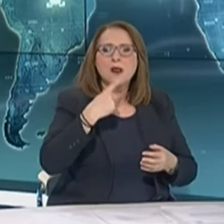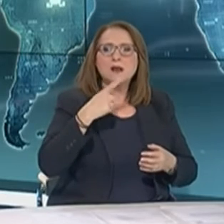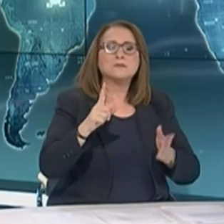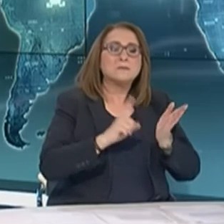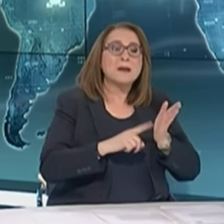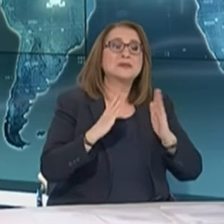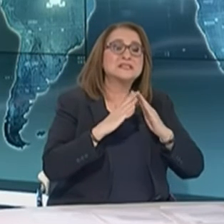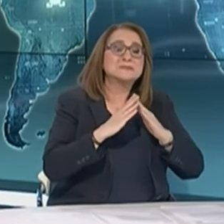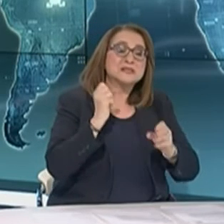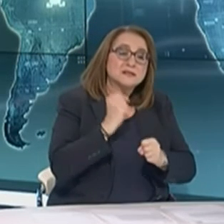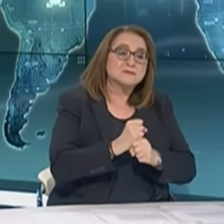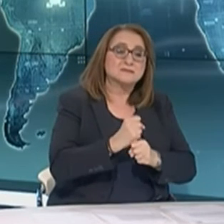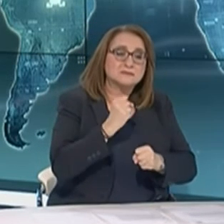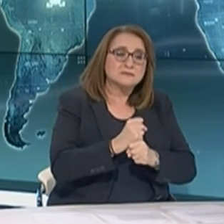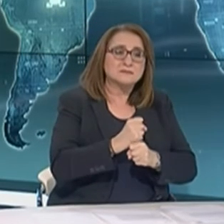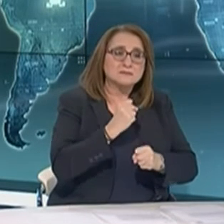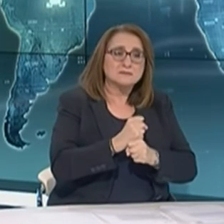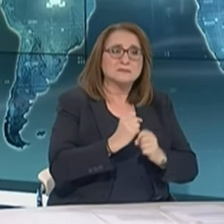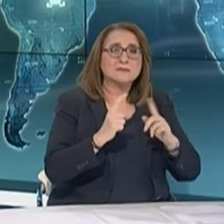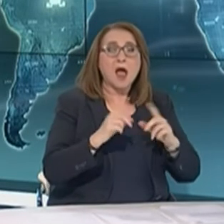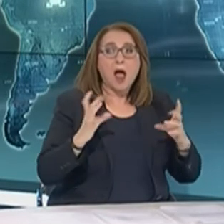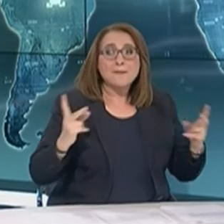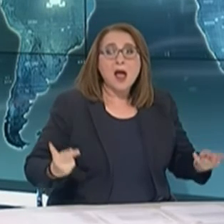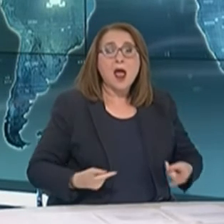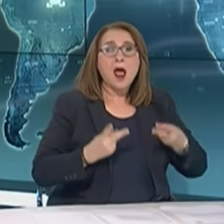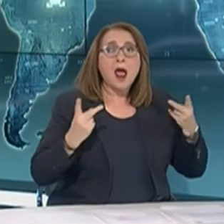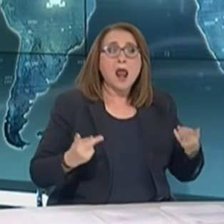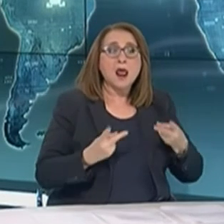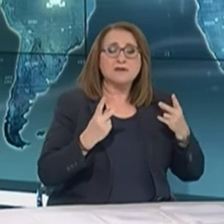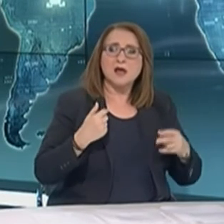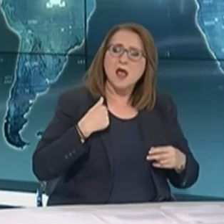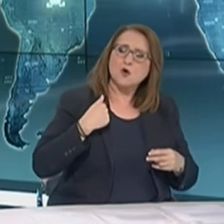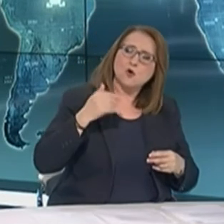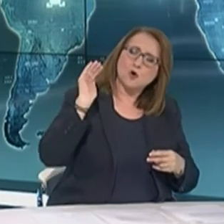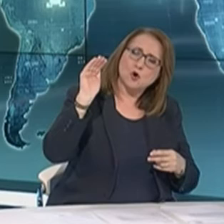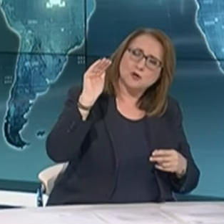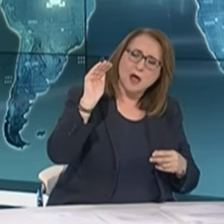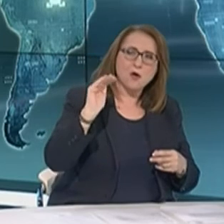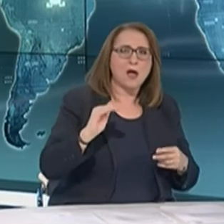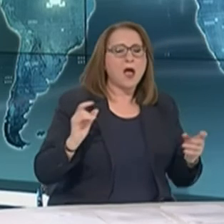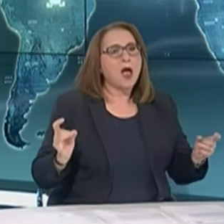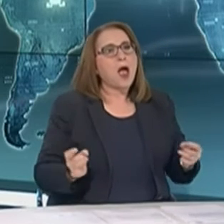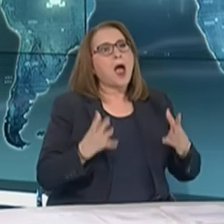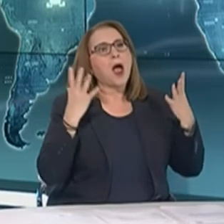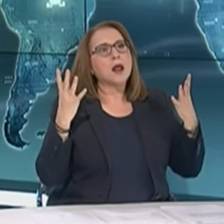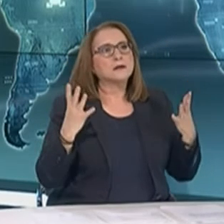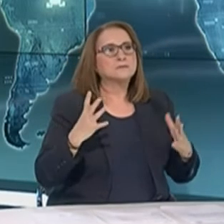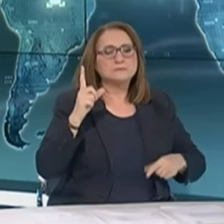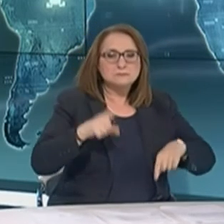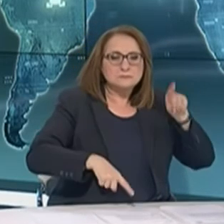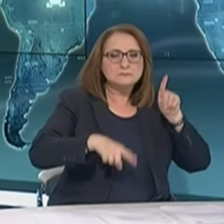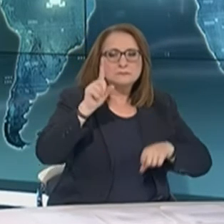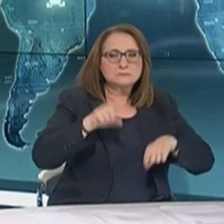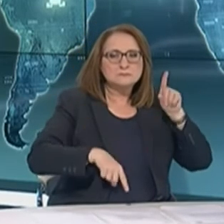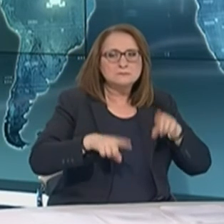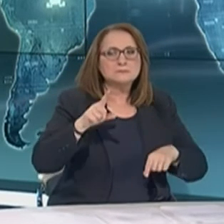μένει ο κόσμος στο σπίτι του, αν έχει λαθρά συμπτώματα. Θέλω να σας ρωτήσω το εξής. Υπάρχει περίπτωση κάποια περιστατικά